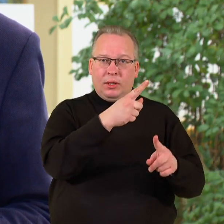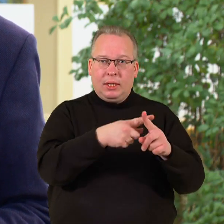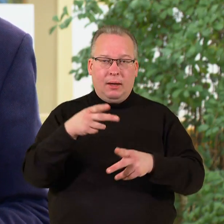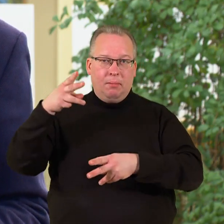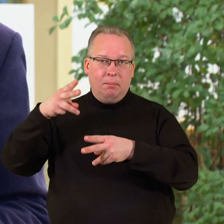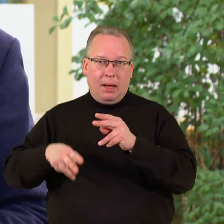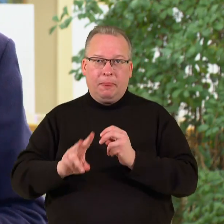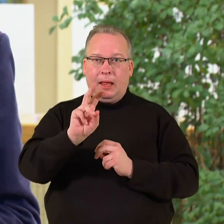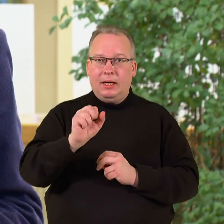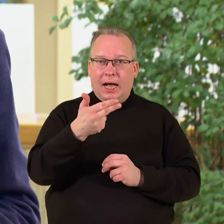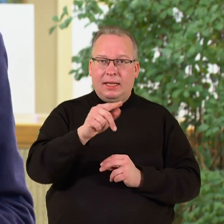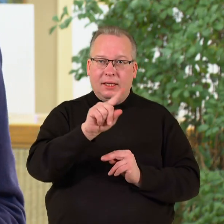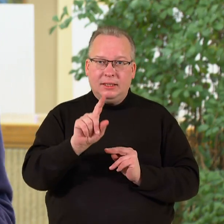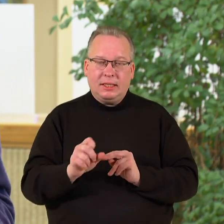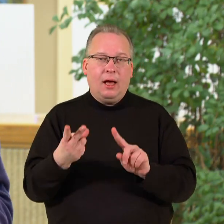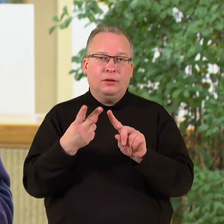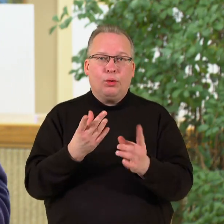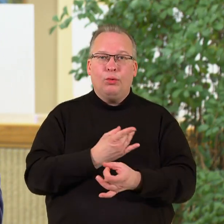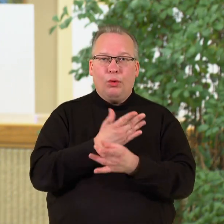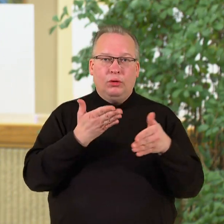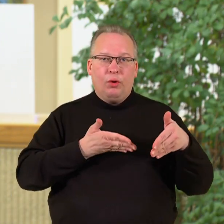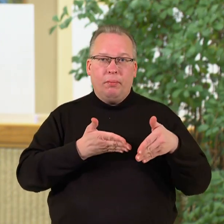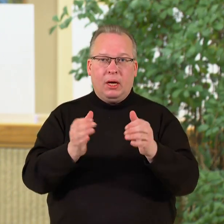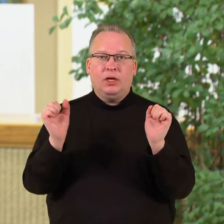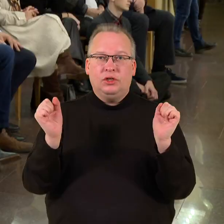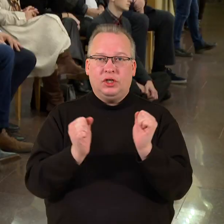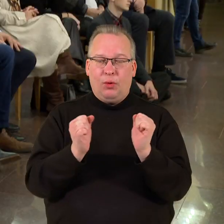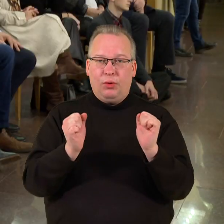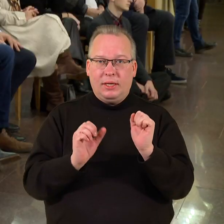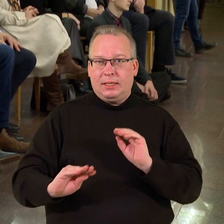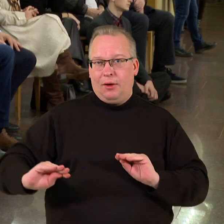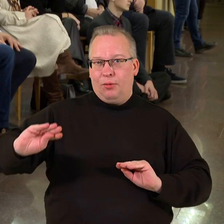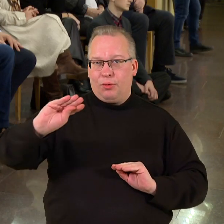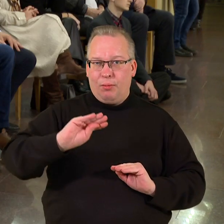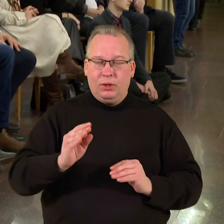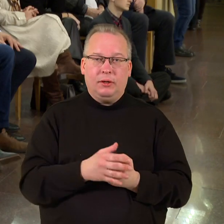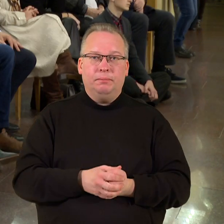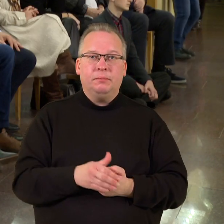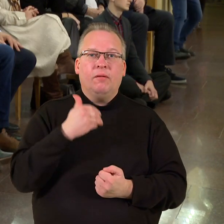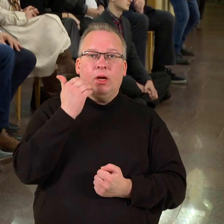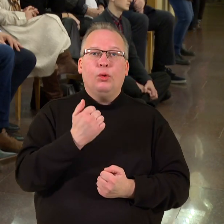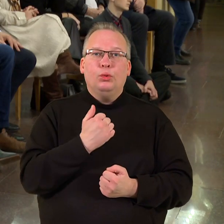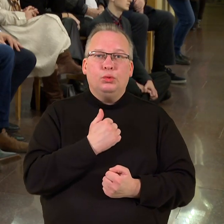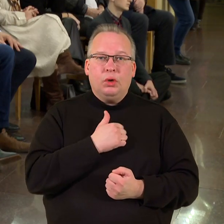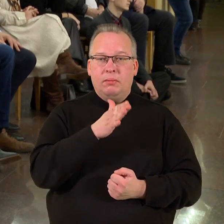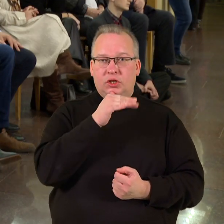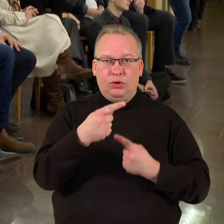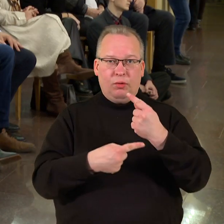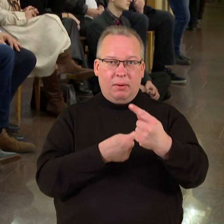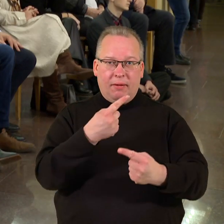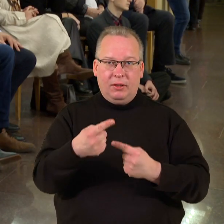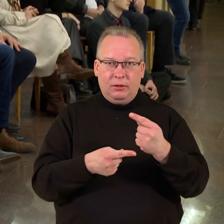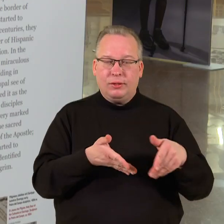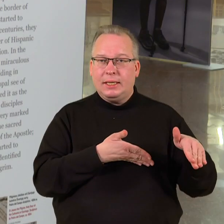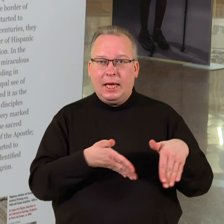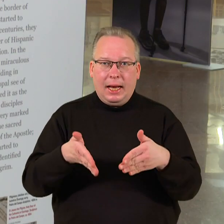baigianti Hanza antruoji kultūros keliu šiaurės Europoje. Po to turime Europos žydų kultūros padaldo kelią,